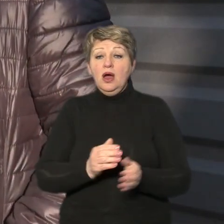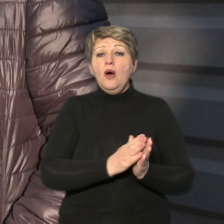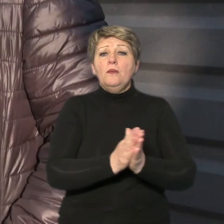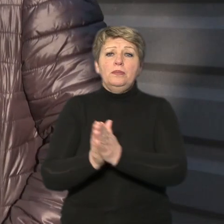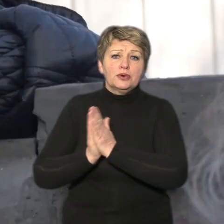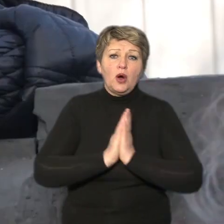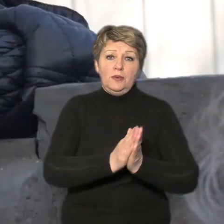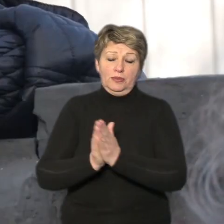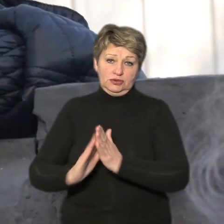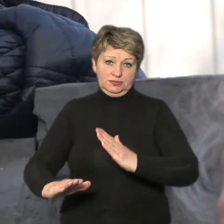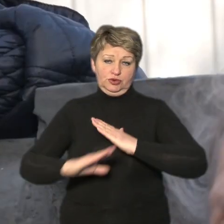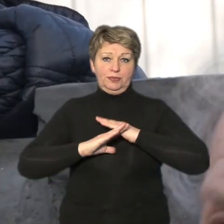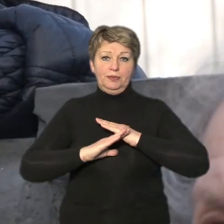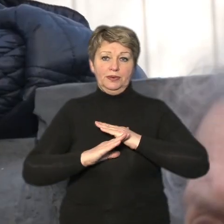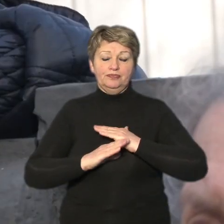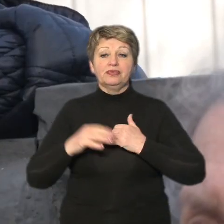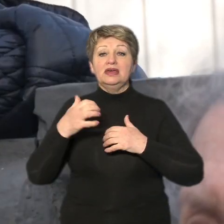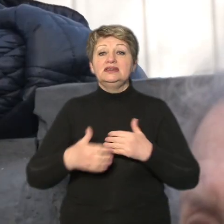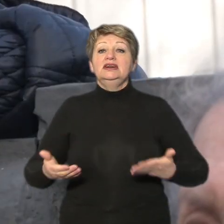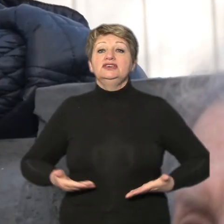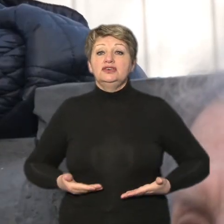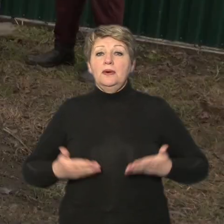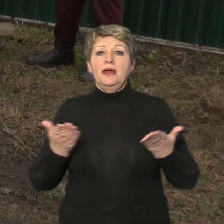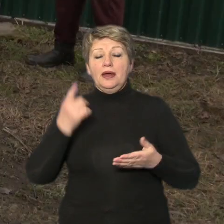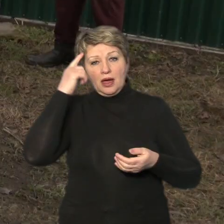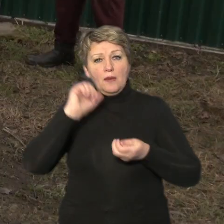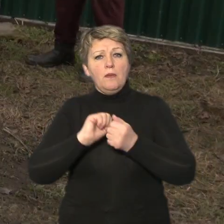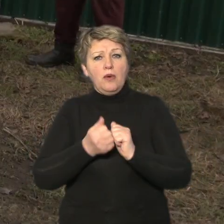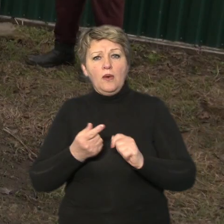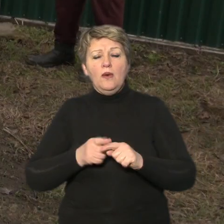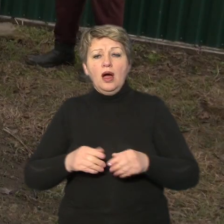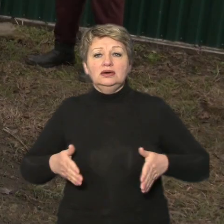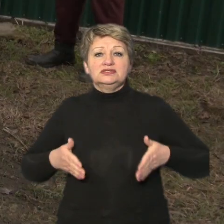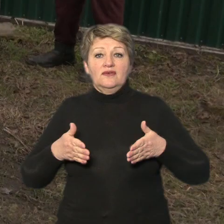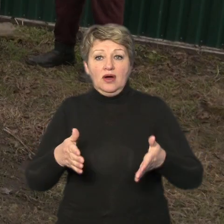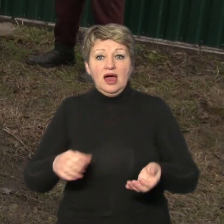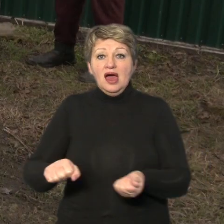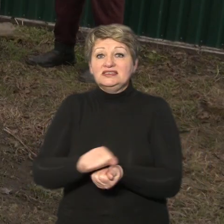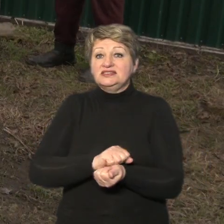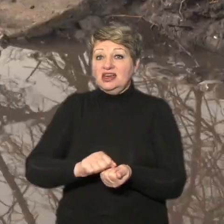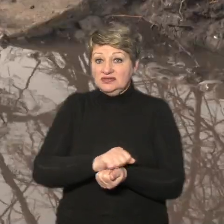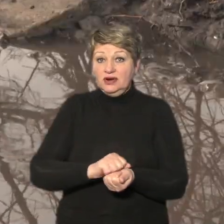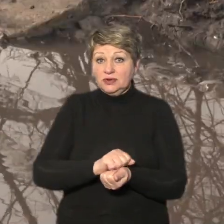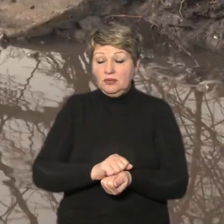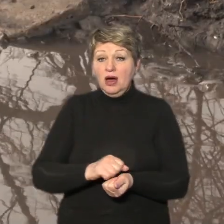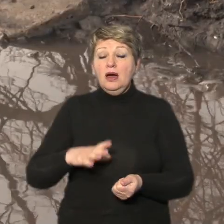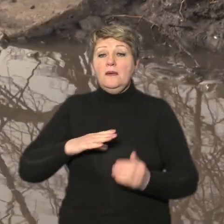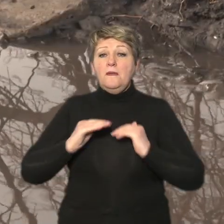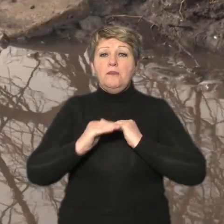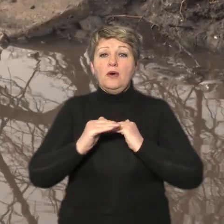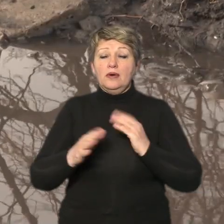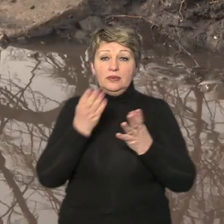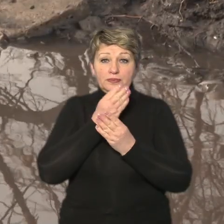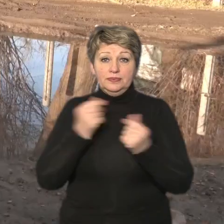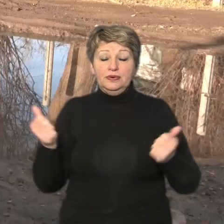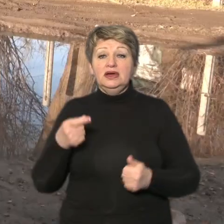просимо допомоги серед жителів які пам'ятають цей провулок за асфальтованим Анатолій Толуман каже покриття зникло коли у